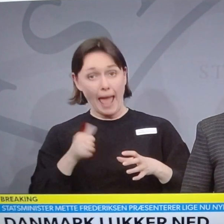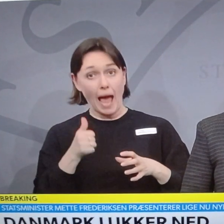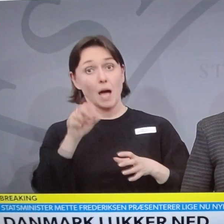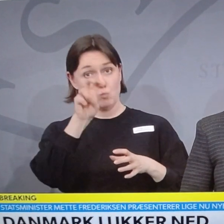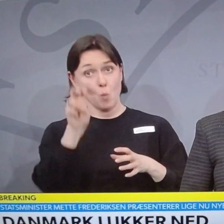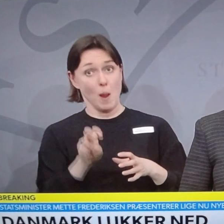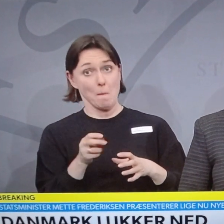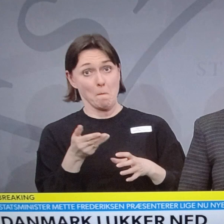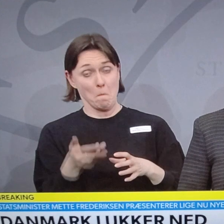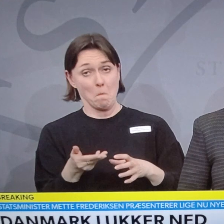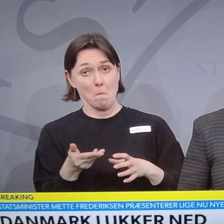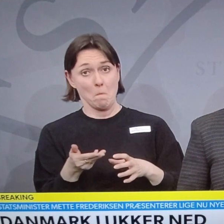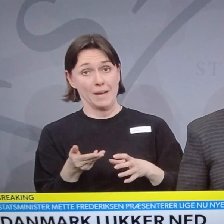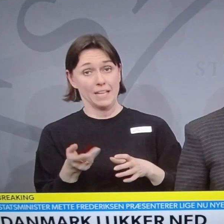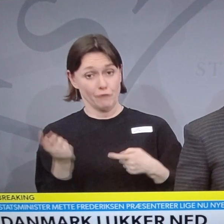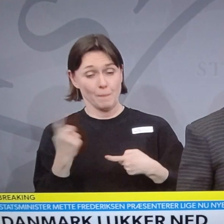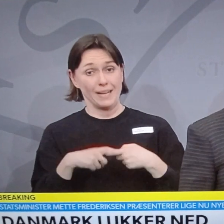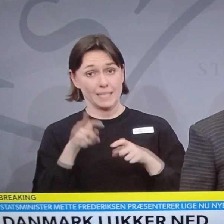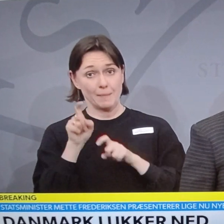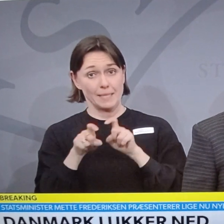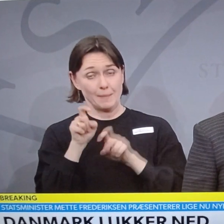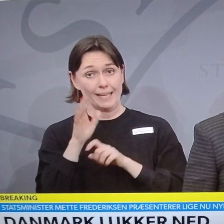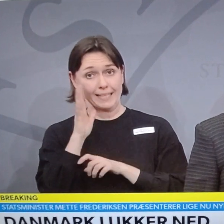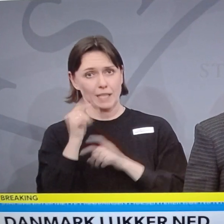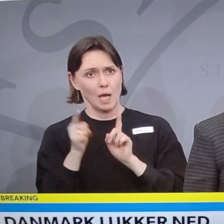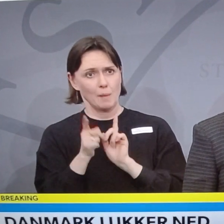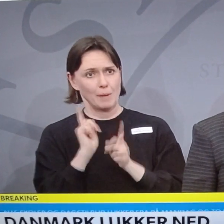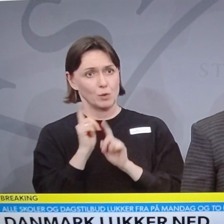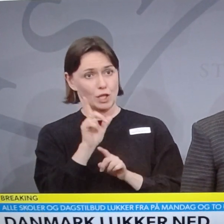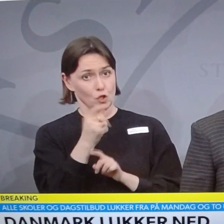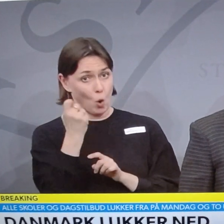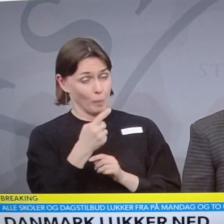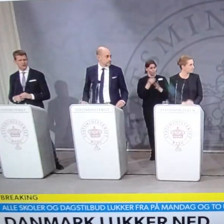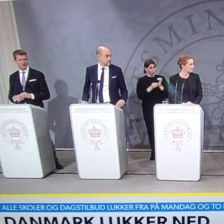forhold til smittet risiko, men det kan være, at Torquen lige vil supplere.